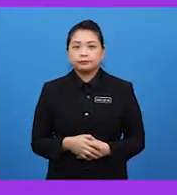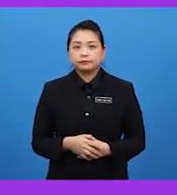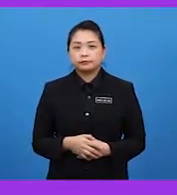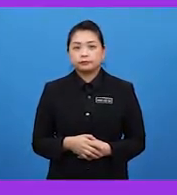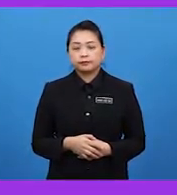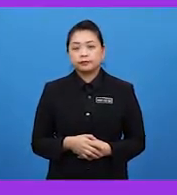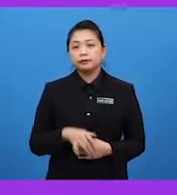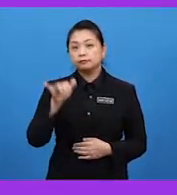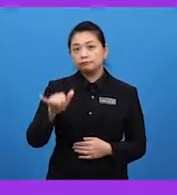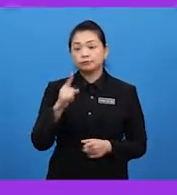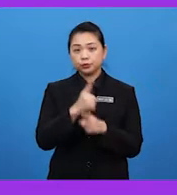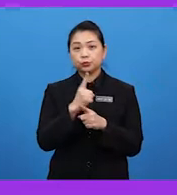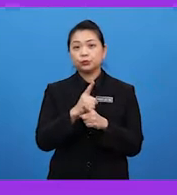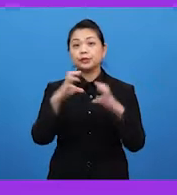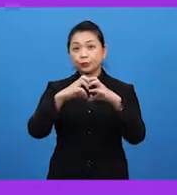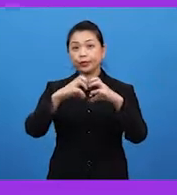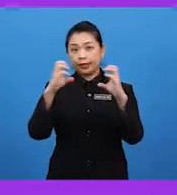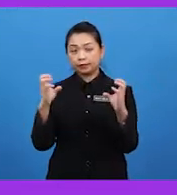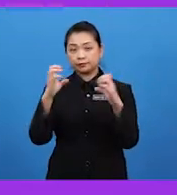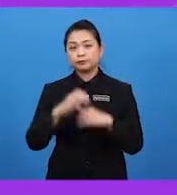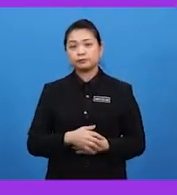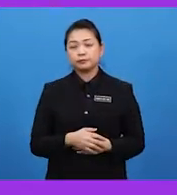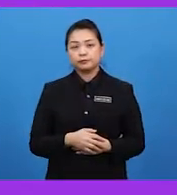Ya, betul. Durian.